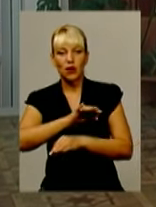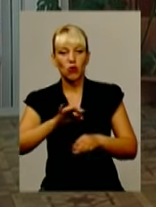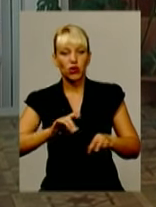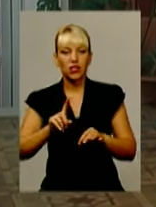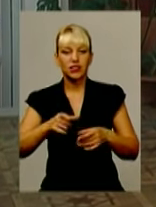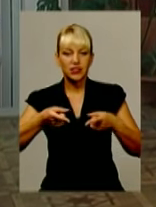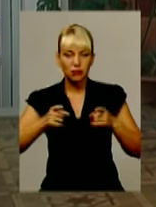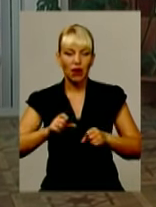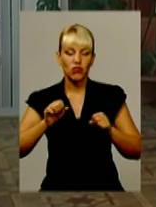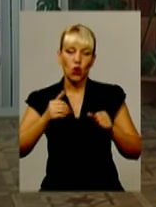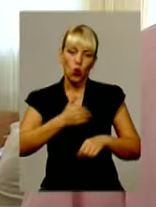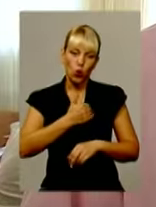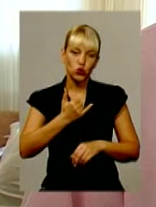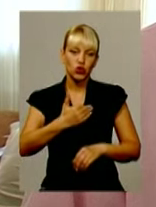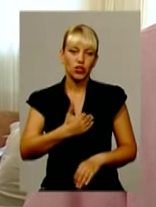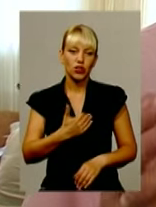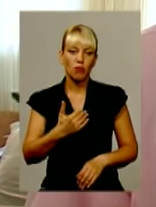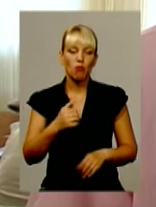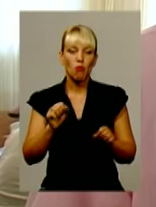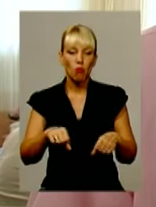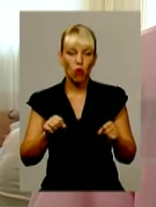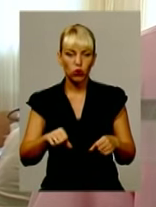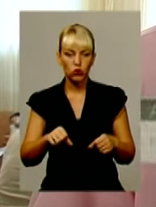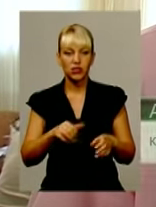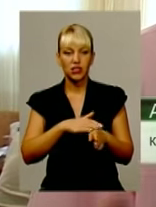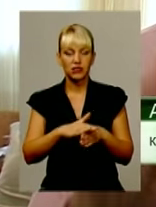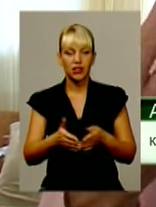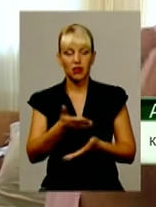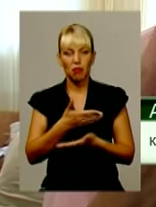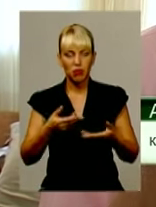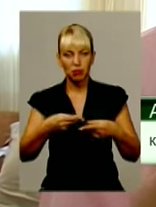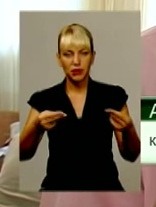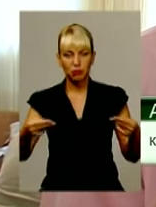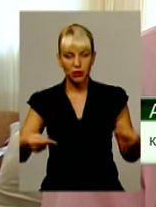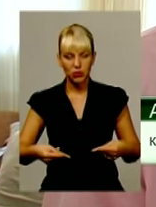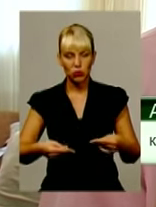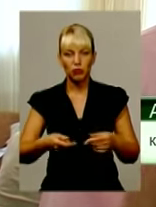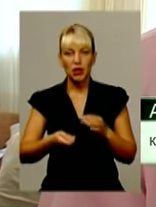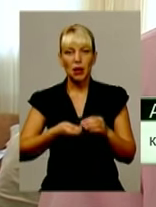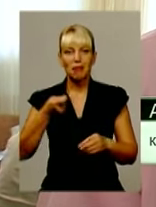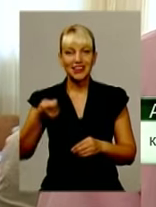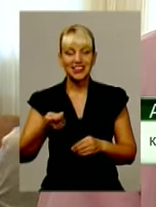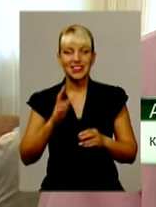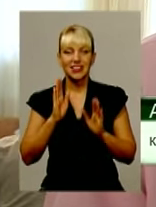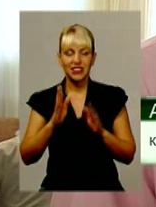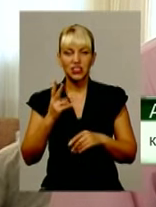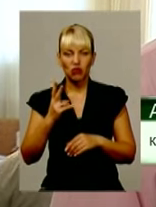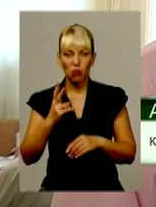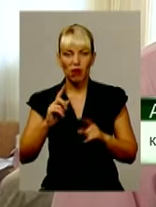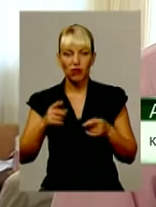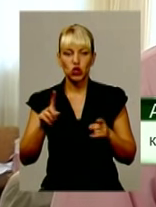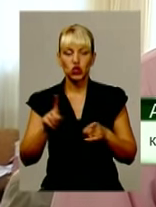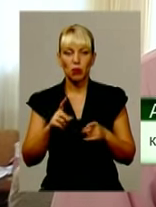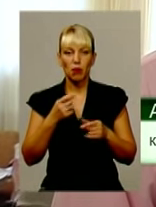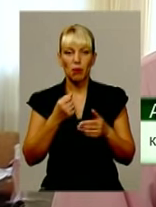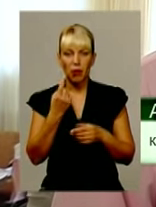хочуть і можуть реалізувати. Ми підписуємо петицію тільки з двома вимогами. До 1 жовтня, щоб кожна